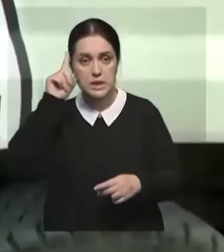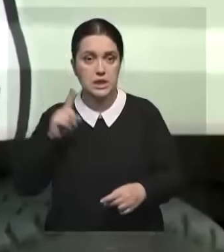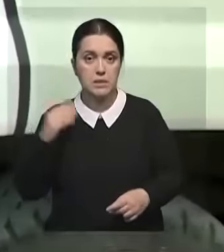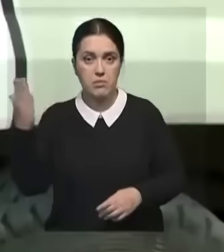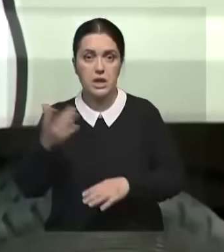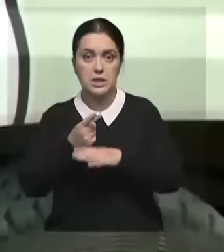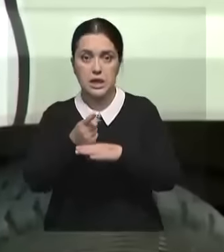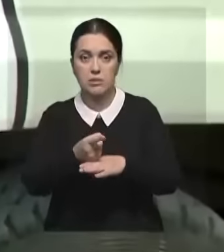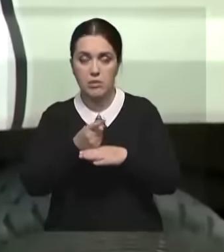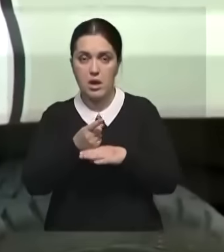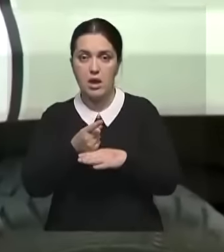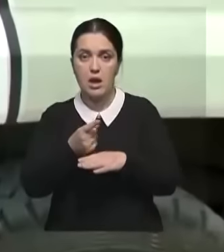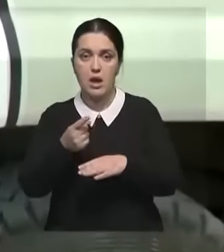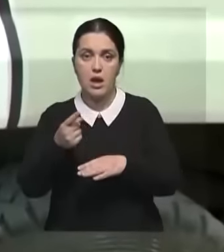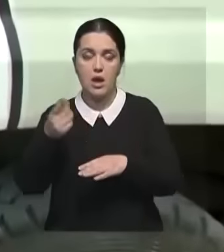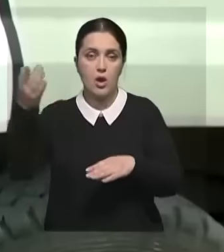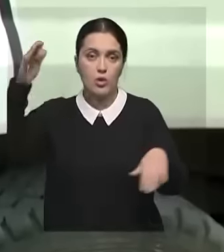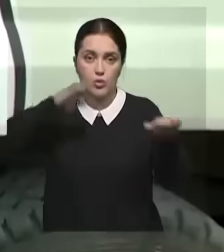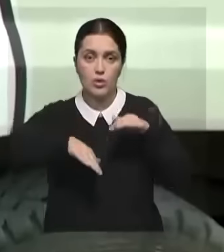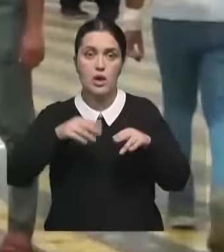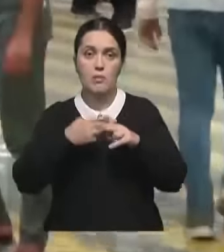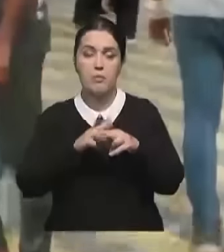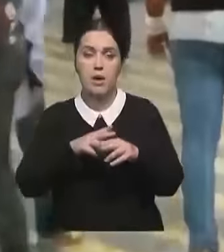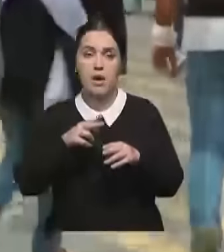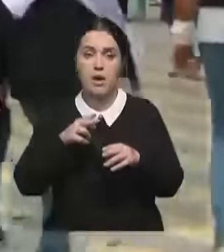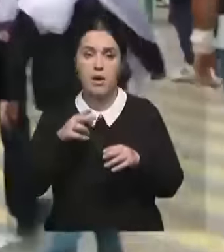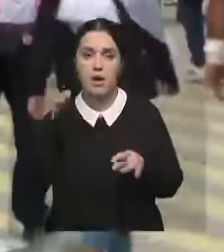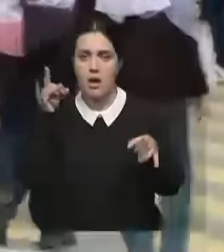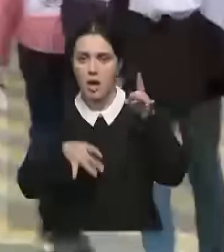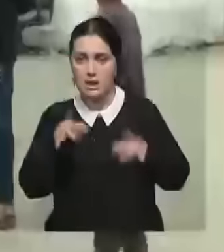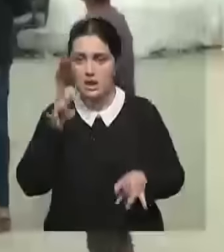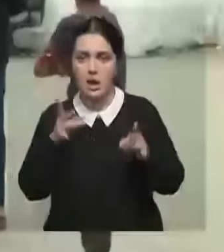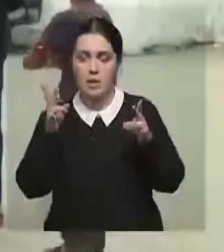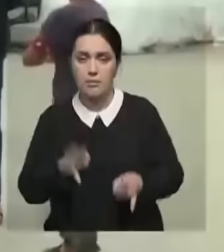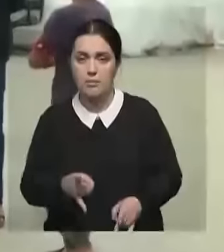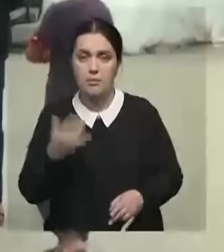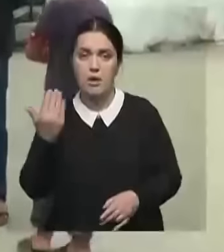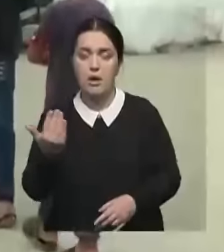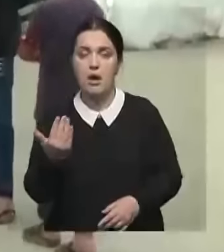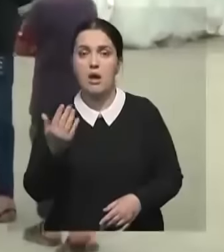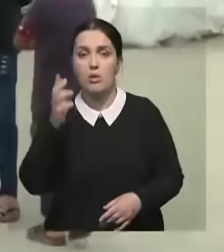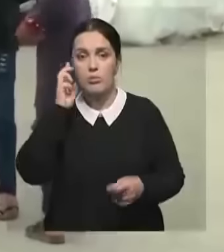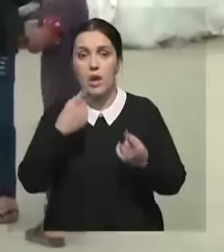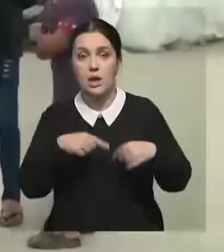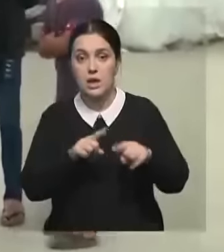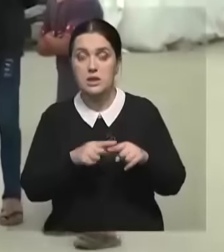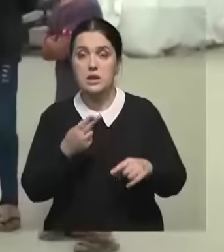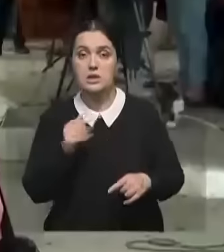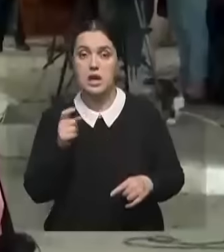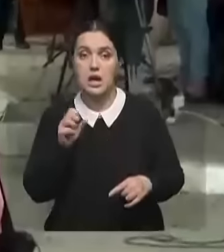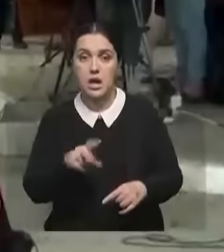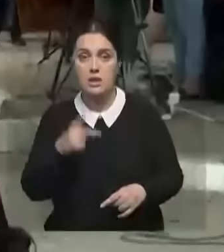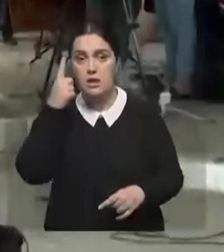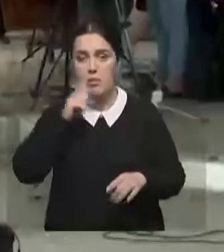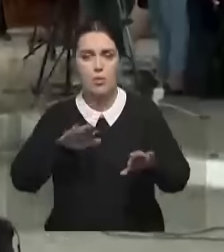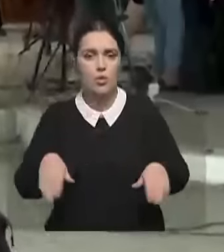израильскими танками с возвышенности. В результате атаки пострадал и офис гуманитарной организации. Тем временем в Цахал заявили об